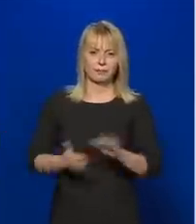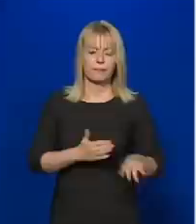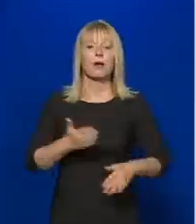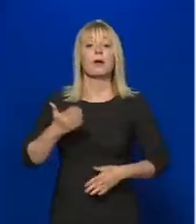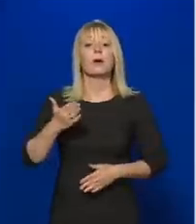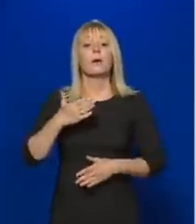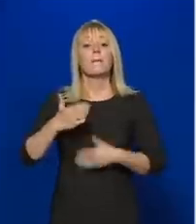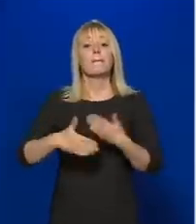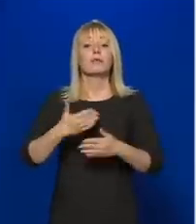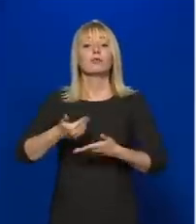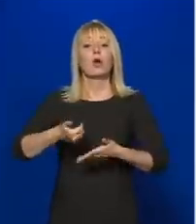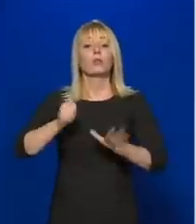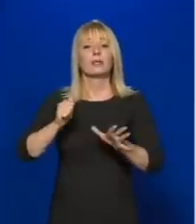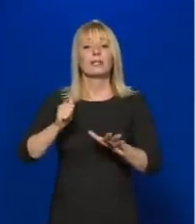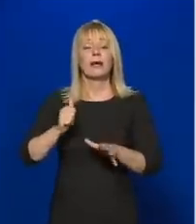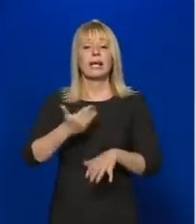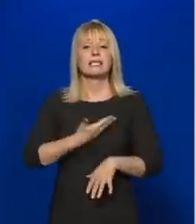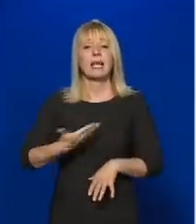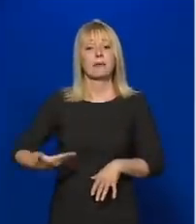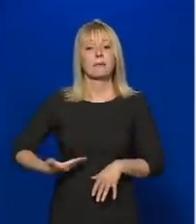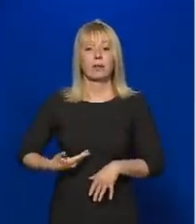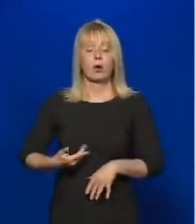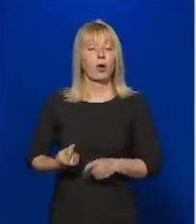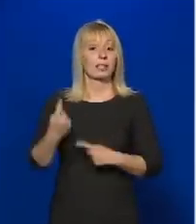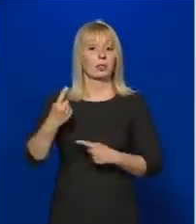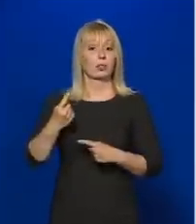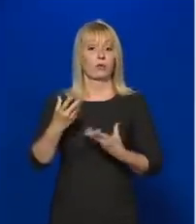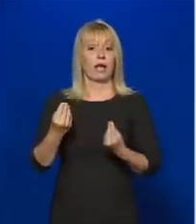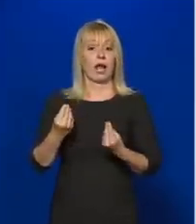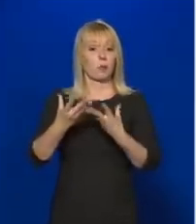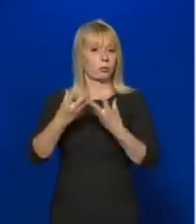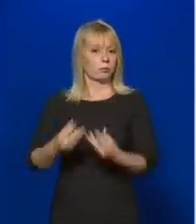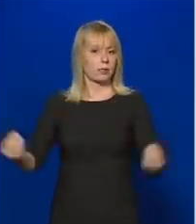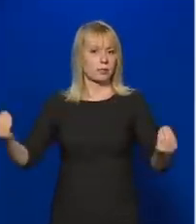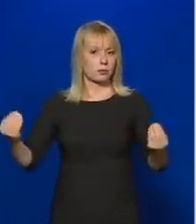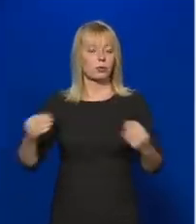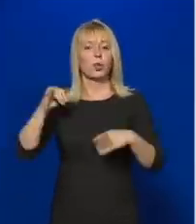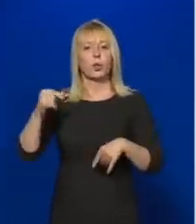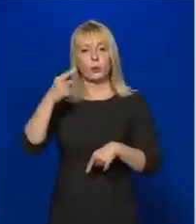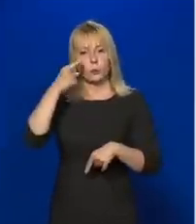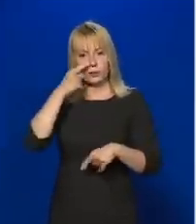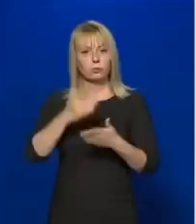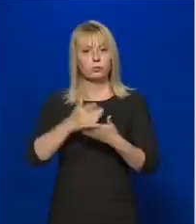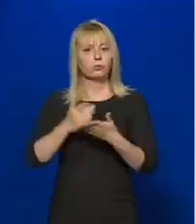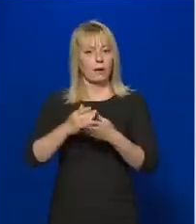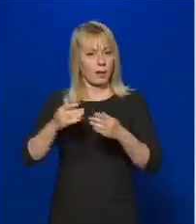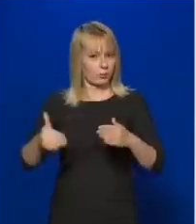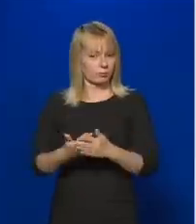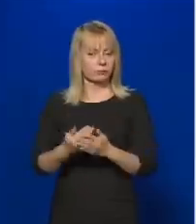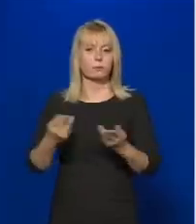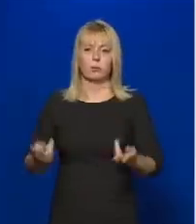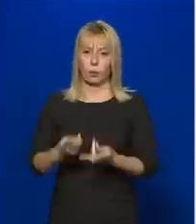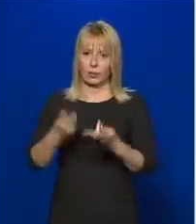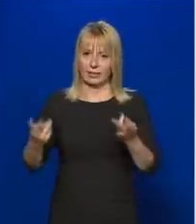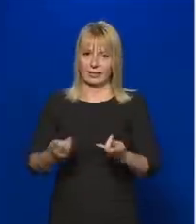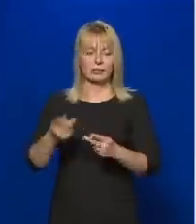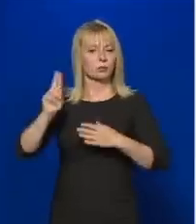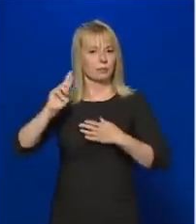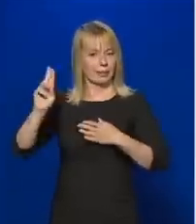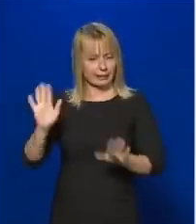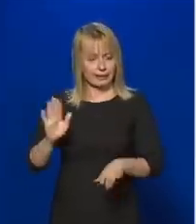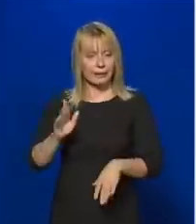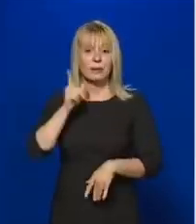megszüntette a rendkívüli állapotot, és júniusra újabb könnyítést ígért. Felkészültünk egy nagyobb migrációs nyomás megfékezésére?